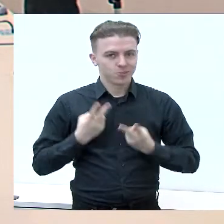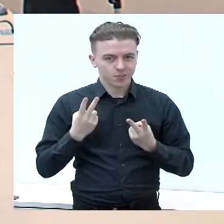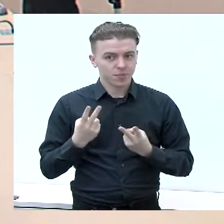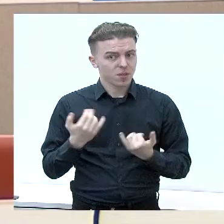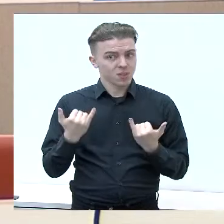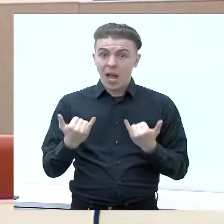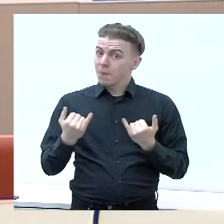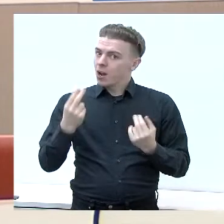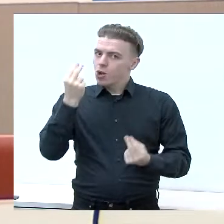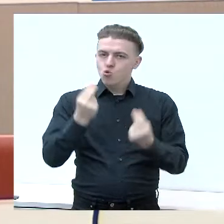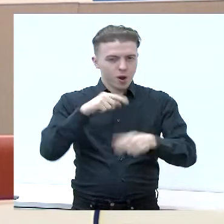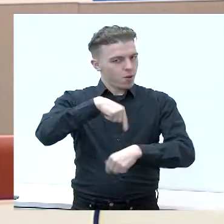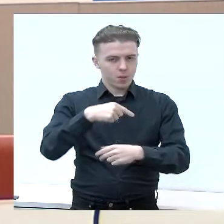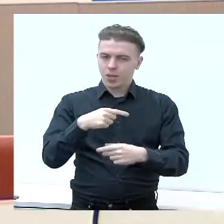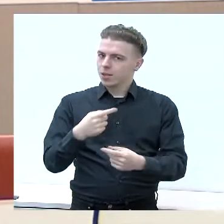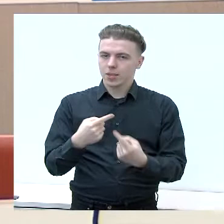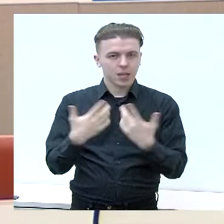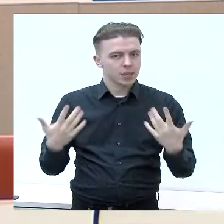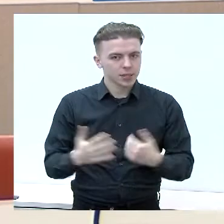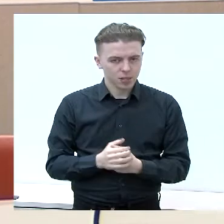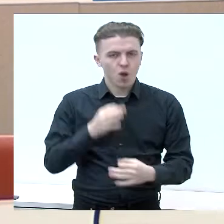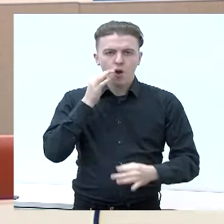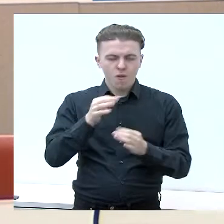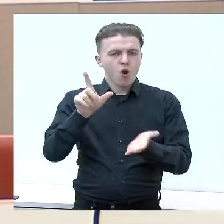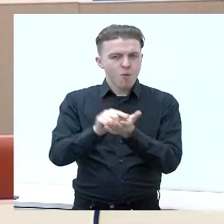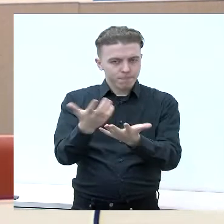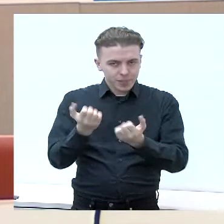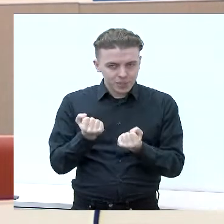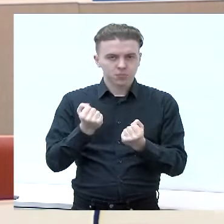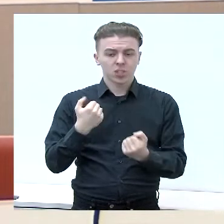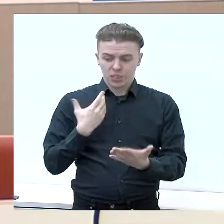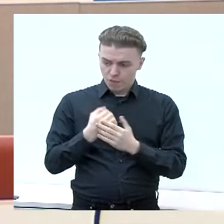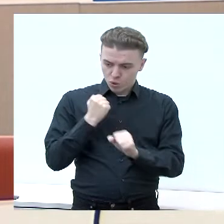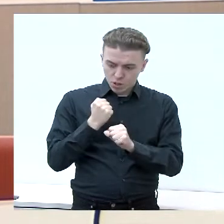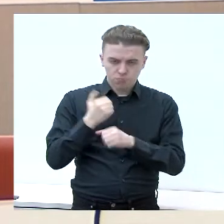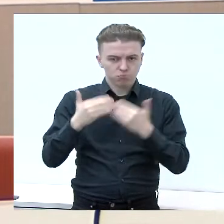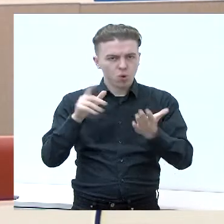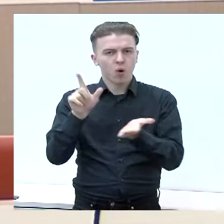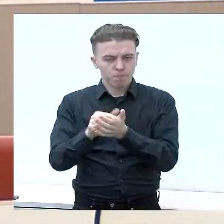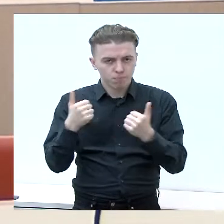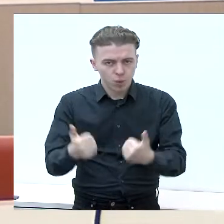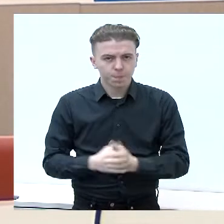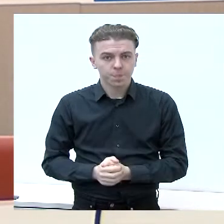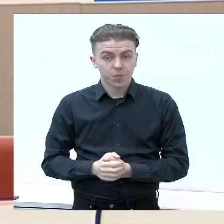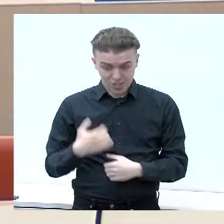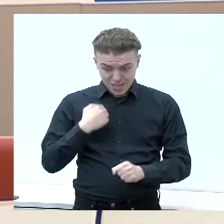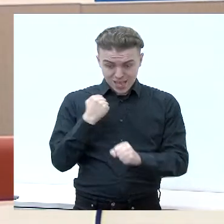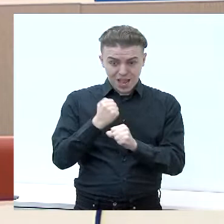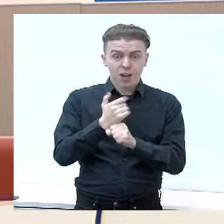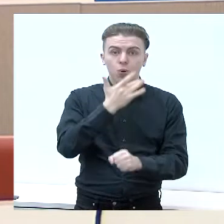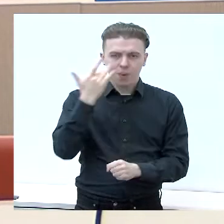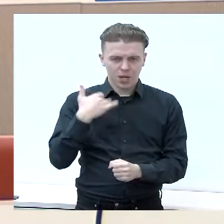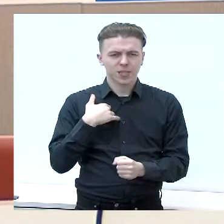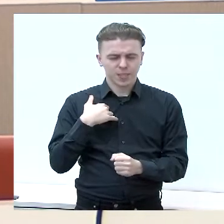jaukauti, o prisimti asmeninį atsakomybę už savo žodžius bei darbus. Todėl mes darbo partiją esame